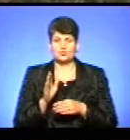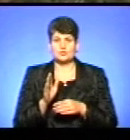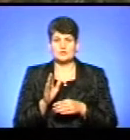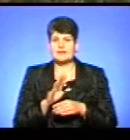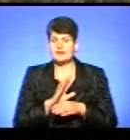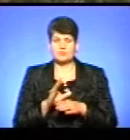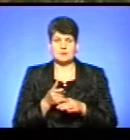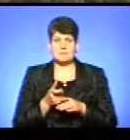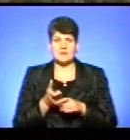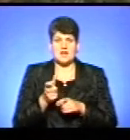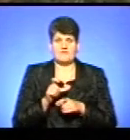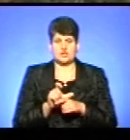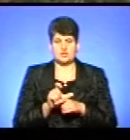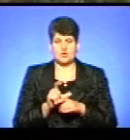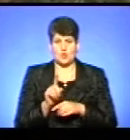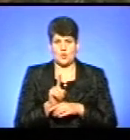допустимих норм.